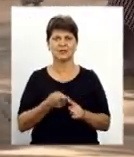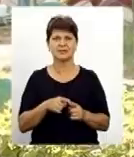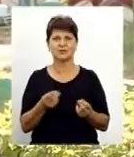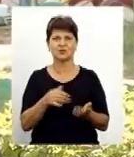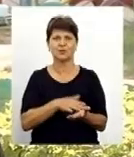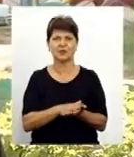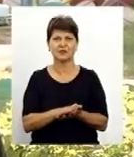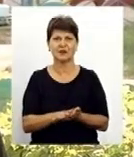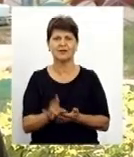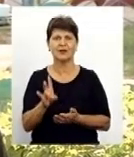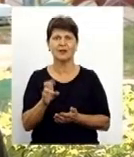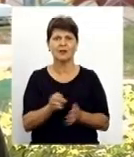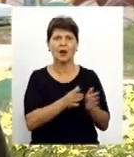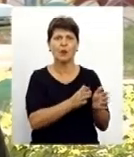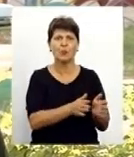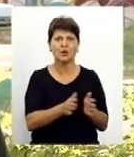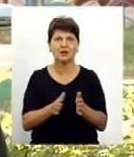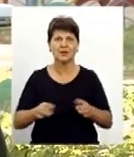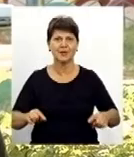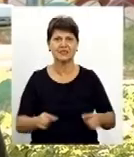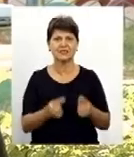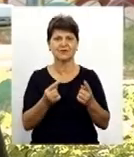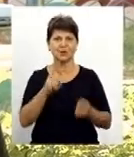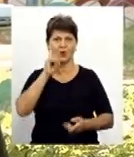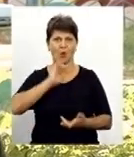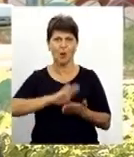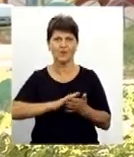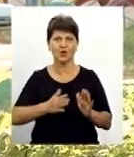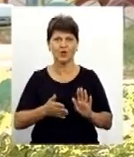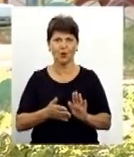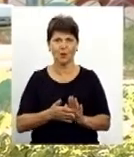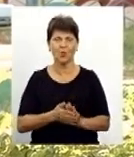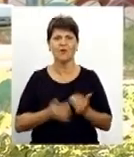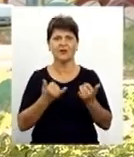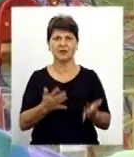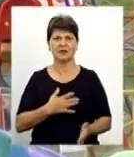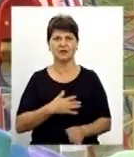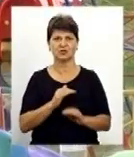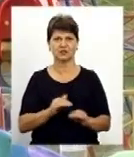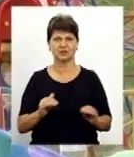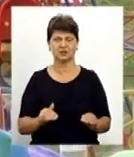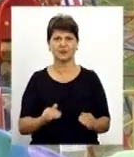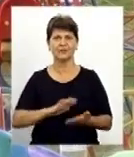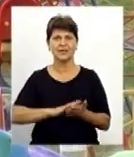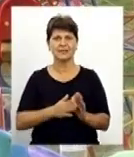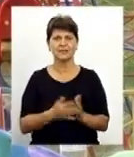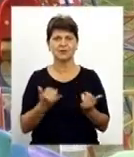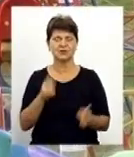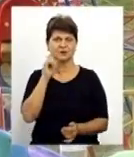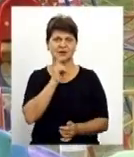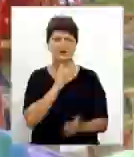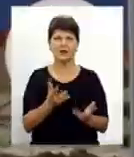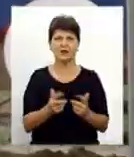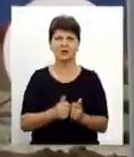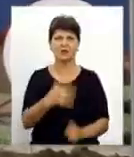тратяться саме на упорядкування і на створення комфортних умов для наших діток. Становна сьогодні у Вінниці нараховується